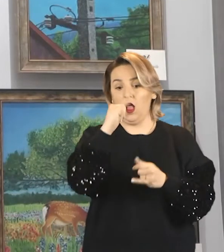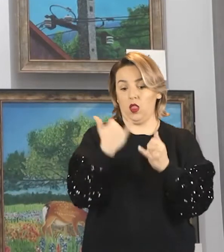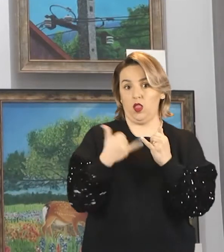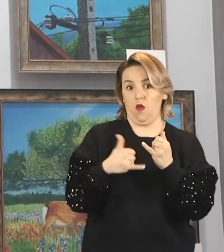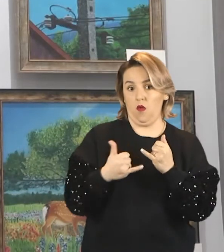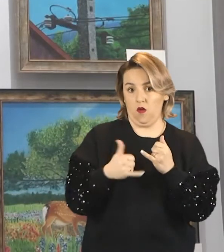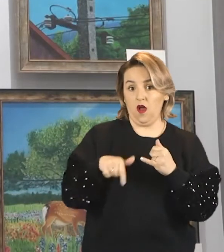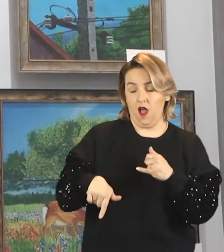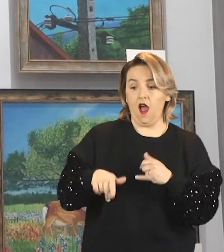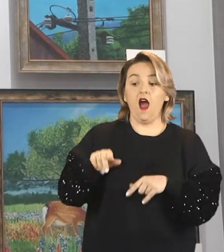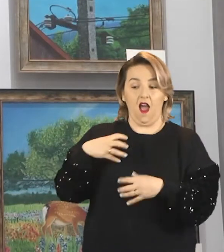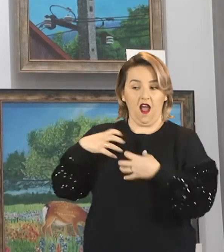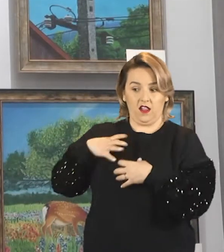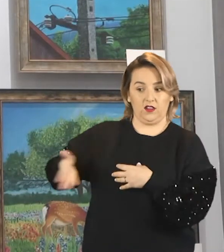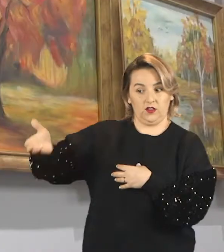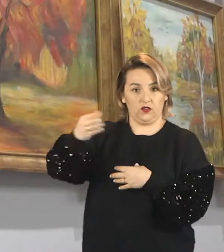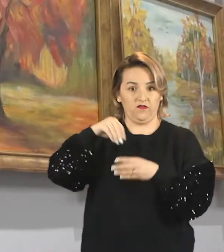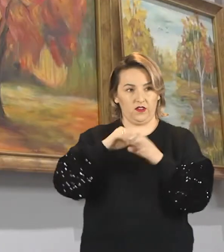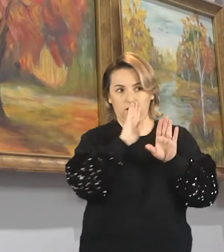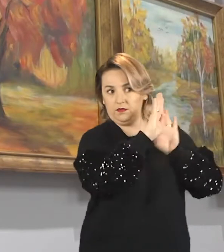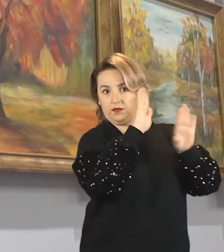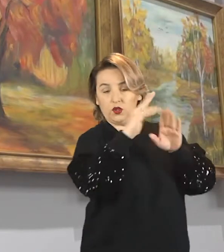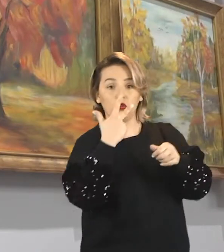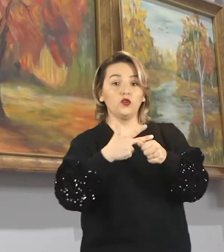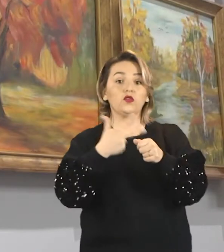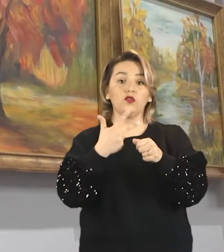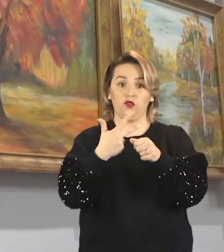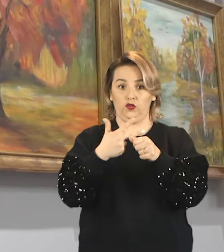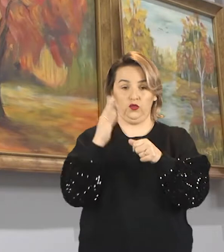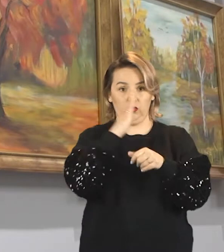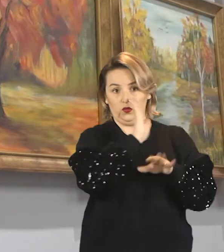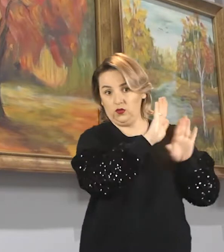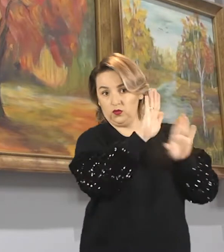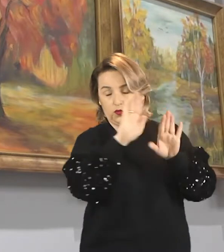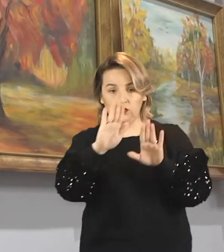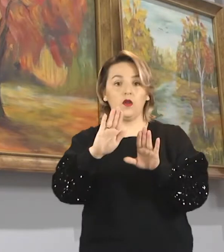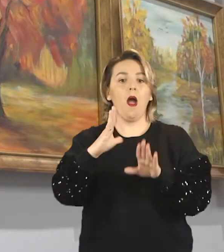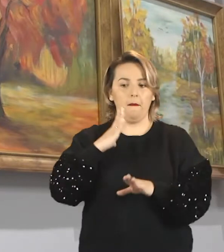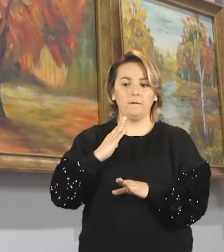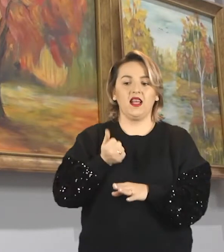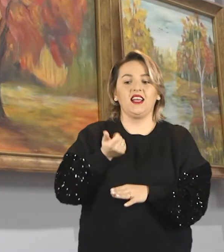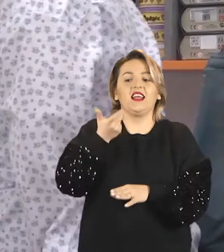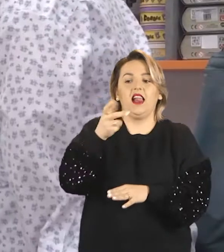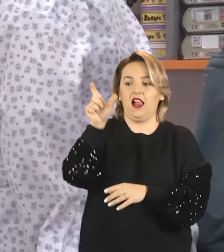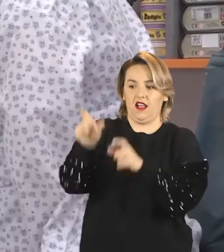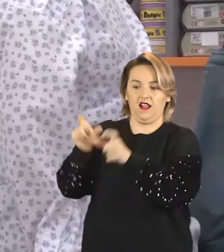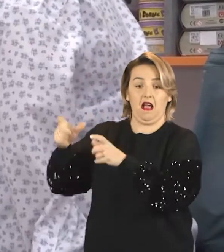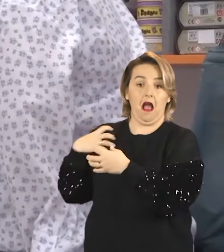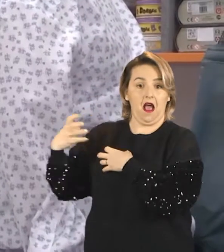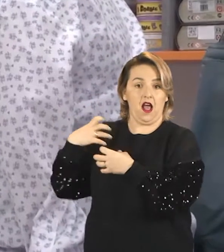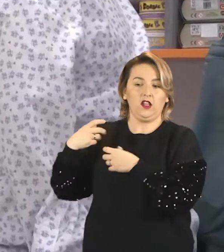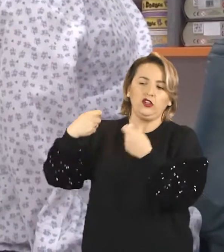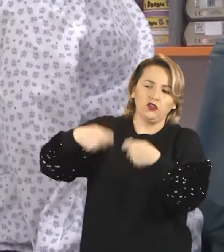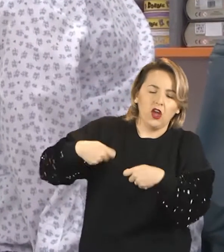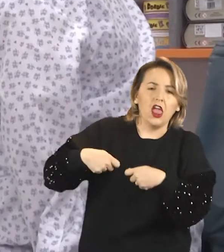wystawiają tu ponad 30 prac. Jest tutaj z nami na dzisiejszym wernisaż. Przyjechało kilkoro artystów